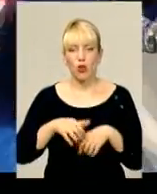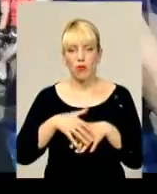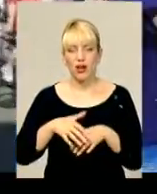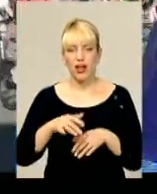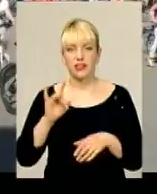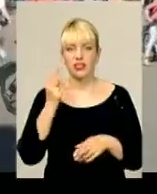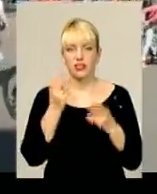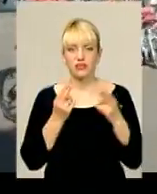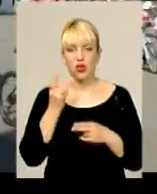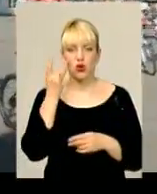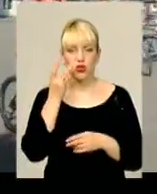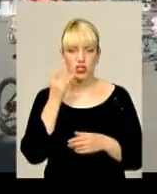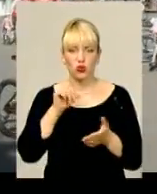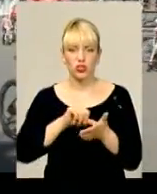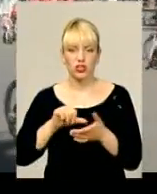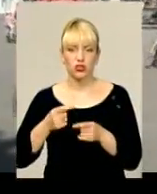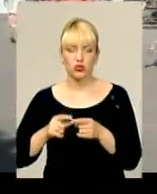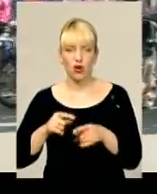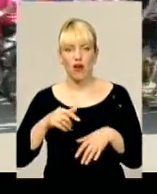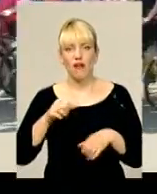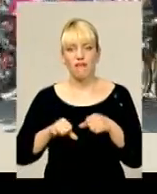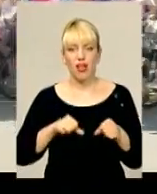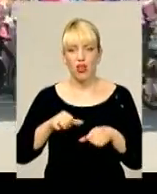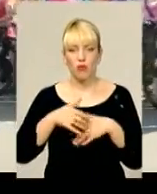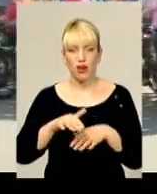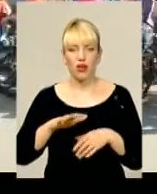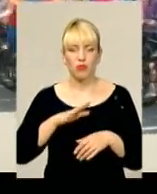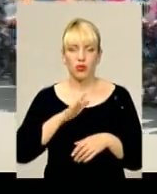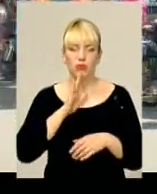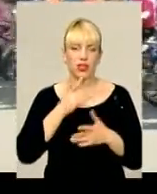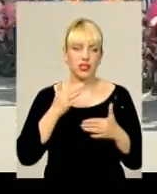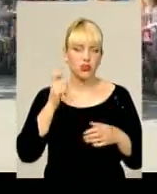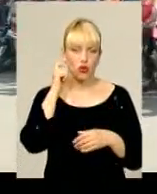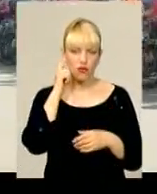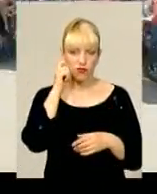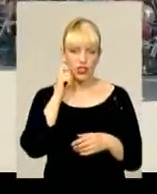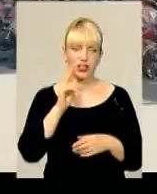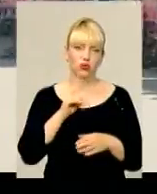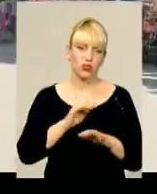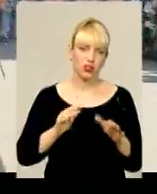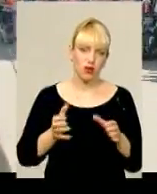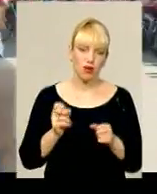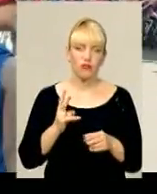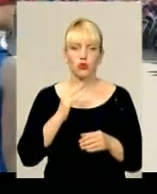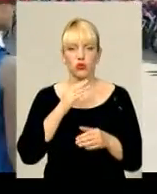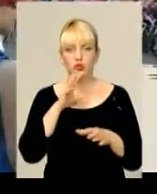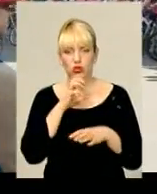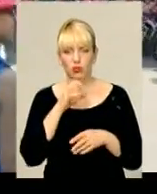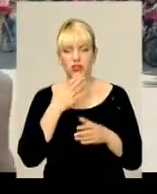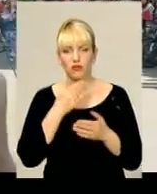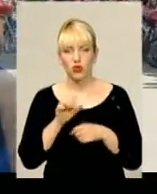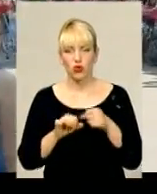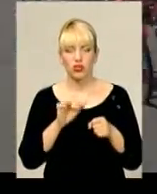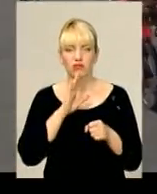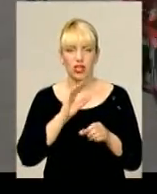Учасницями велопараду були панянки різного віку. Дехто брав з собою маленьких дітей, а дехто навіть домашніх улюбленців. Свої ровери дівчата